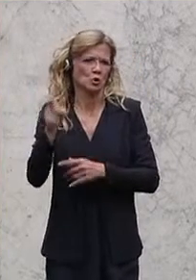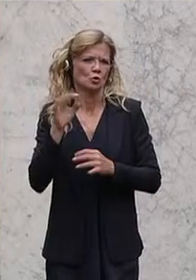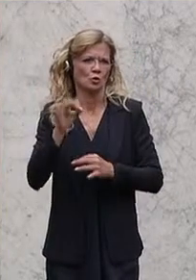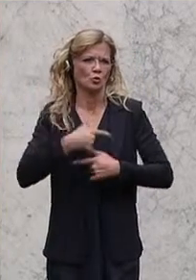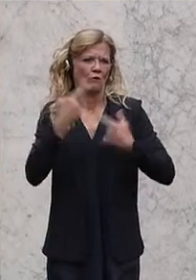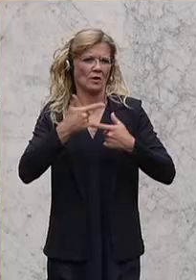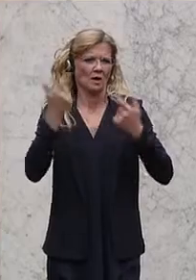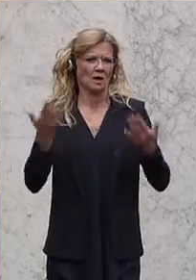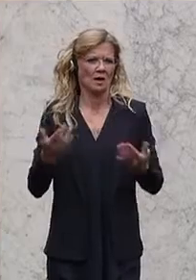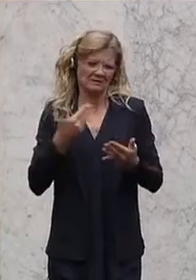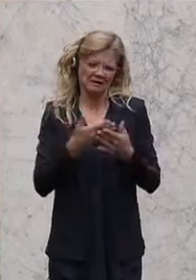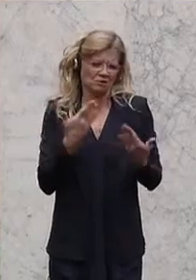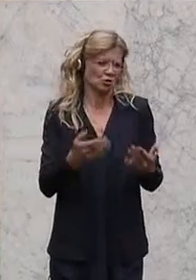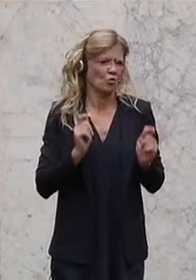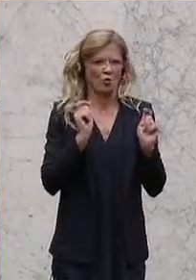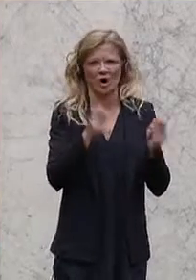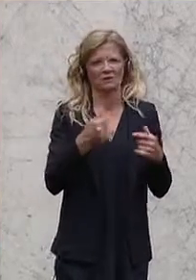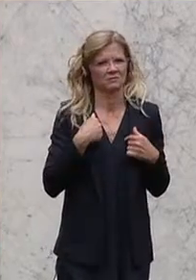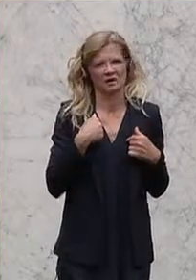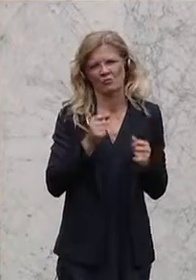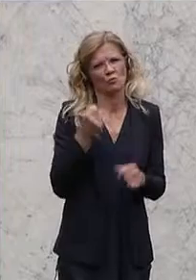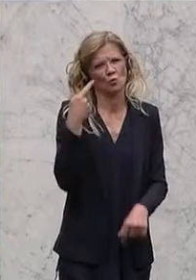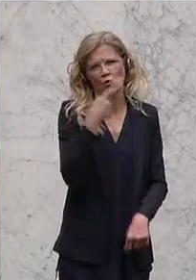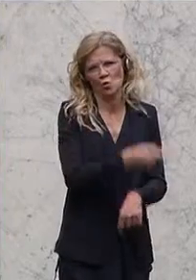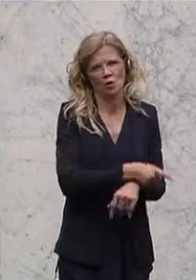für die Fisch, kann man ehrlich sagen. Und deswegen werden wir ihn ablehnen.